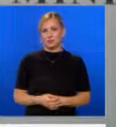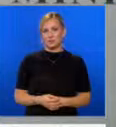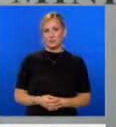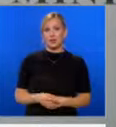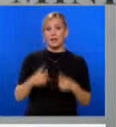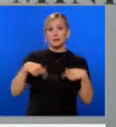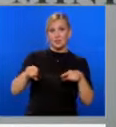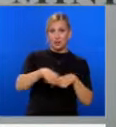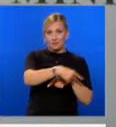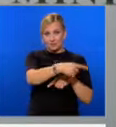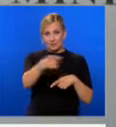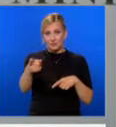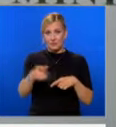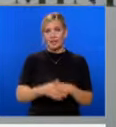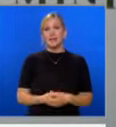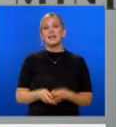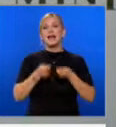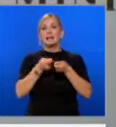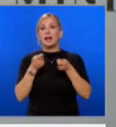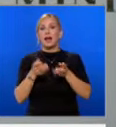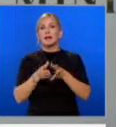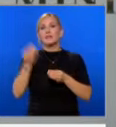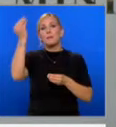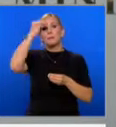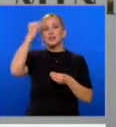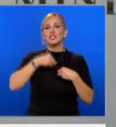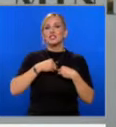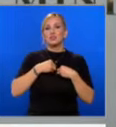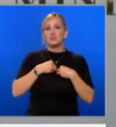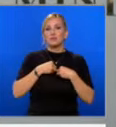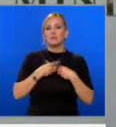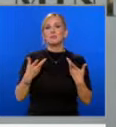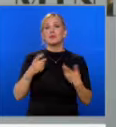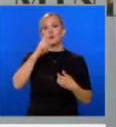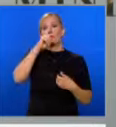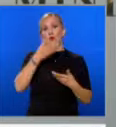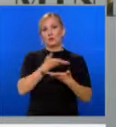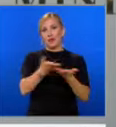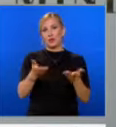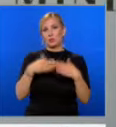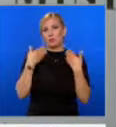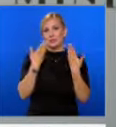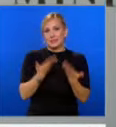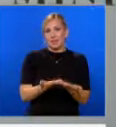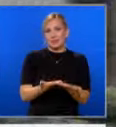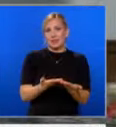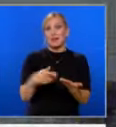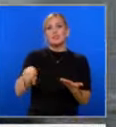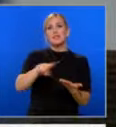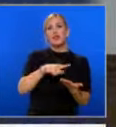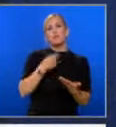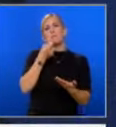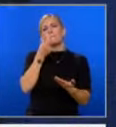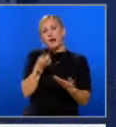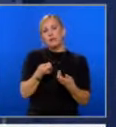Всички вие накарахте българите да се чувстваме горди с вашето представене. Не всеки, който поне малко се